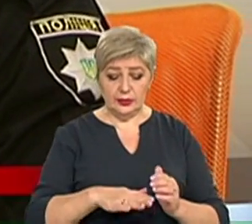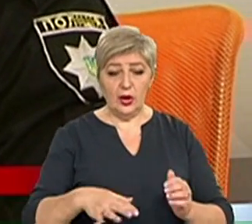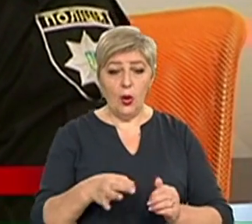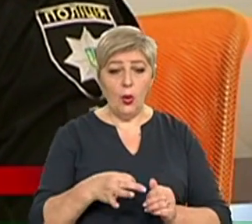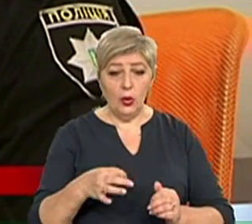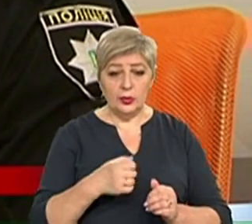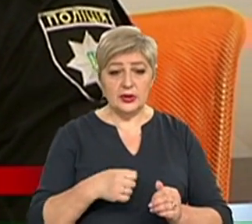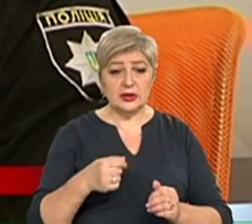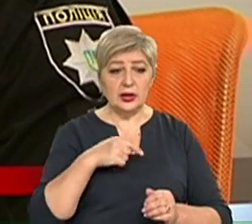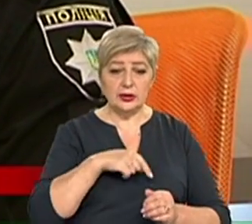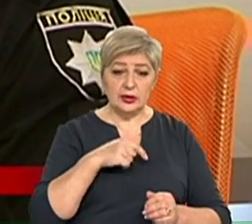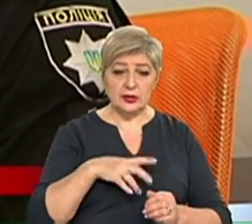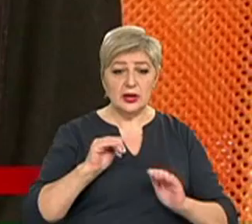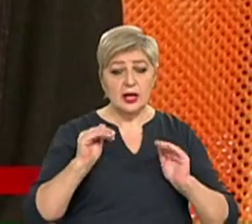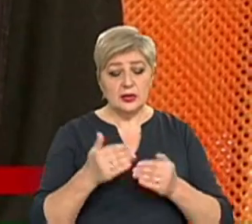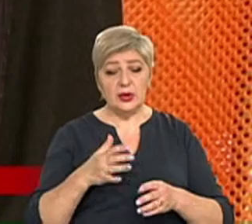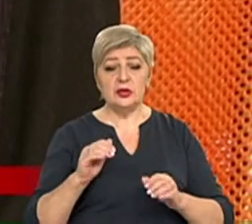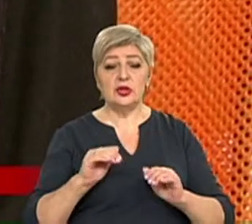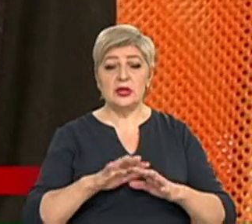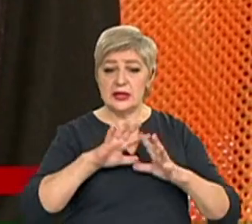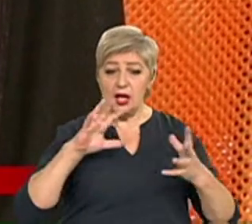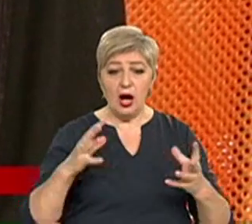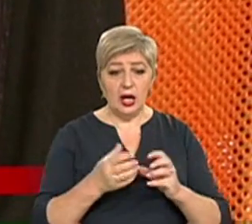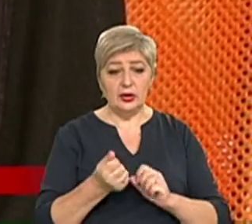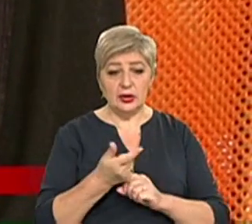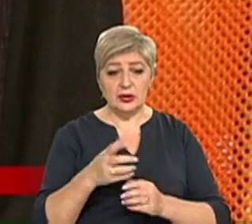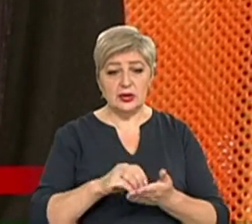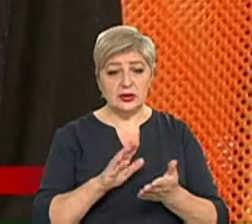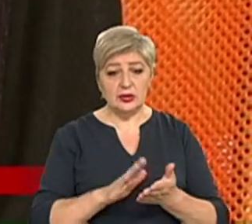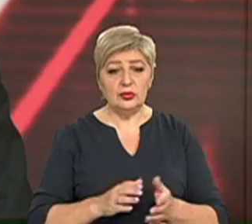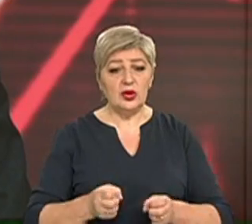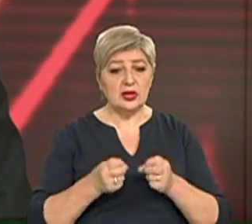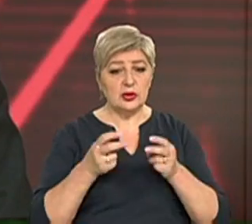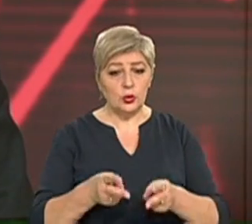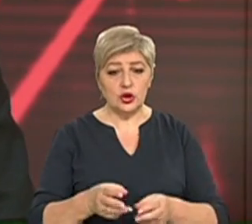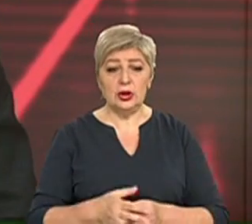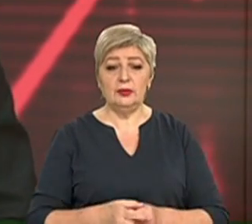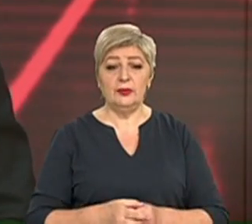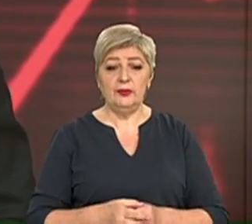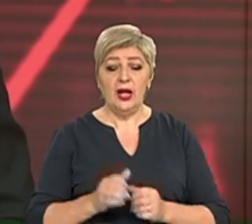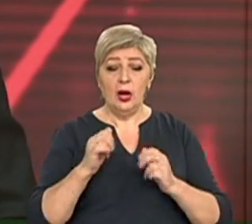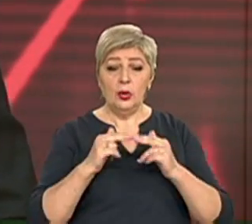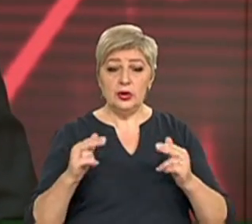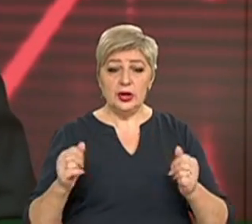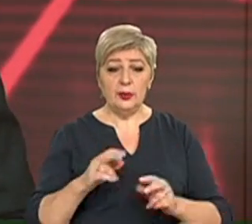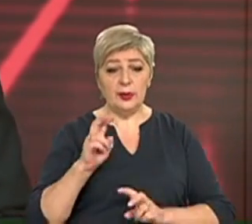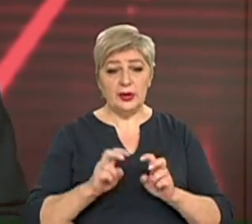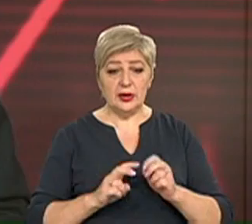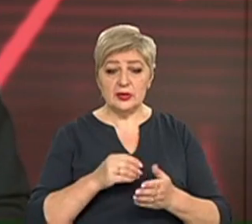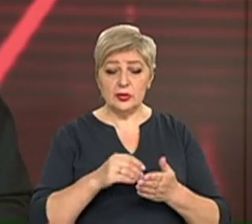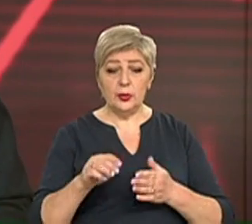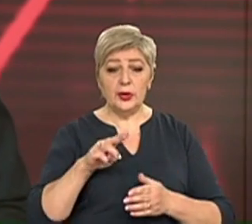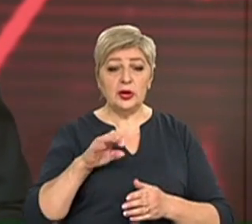тижні характеризувалась зменшенням загальної кількості зареєстрованих злочинів. У Дніпрі підприємці